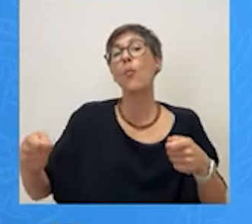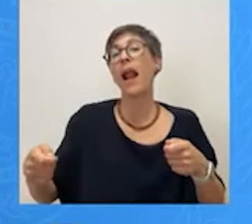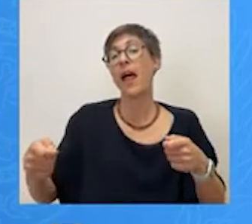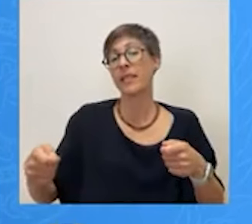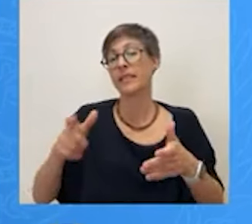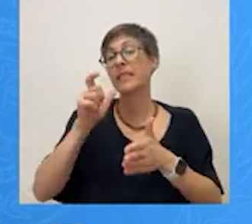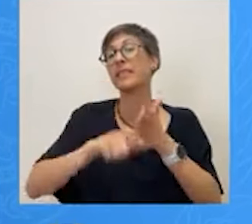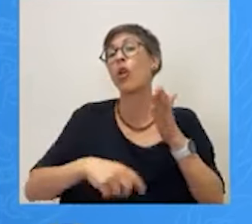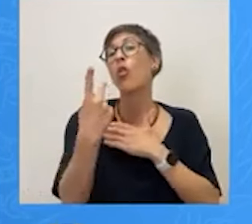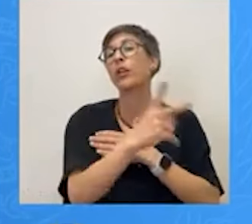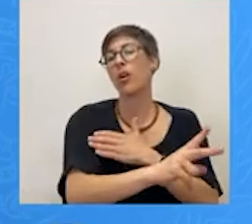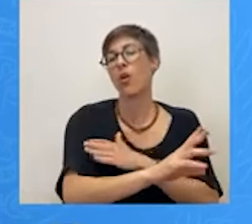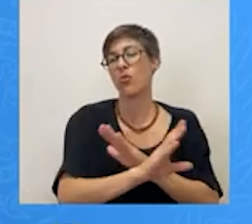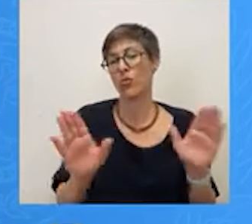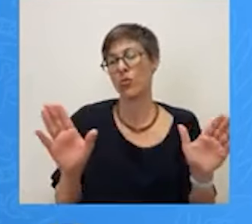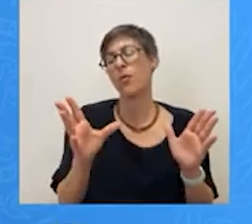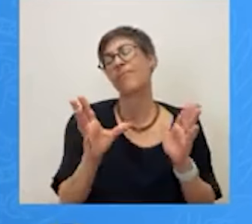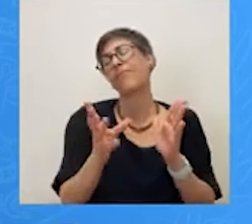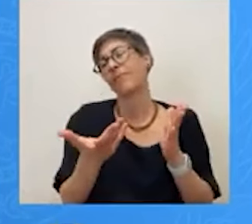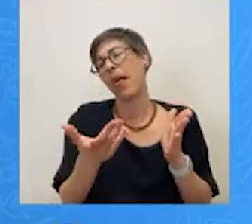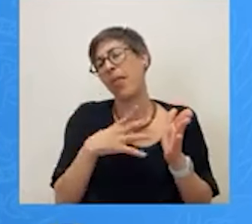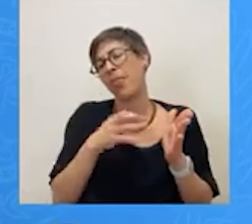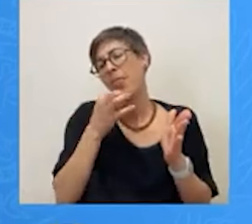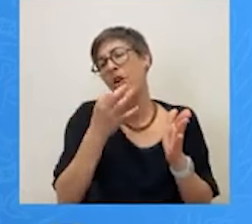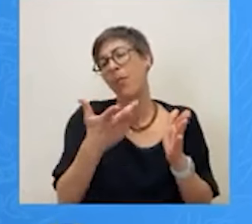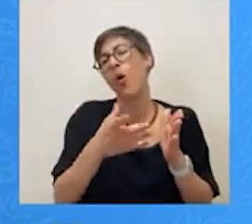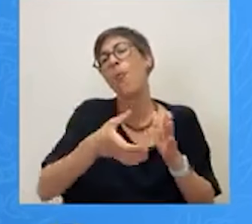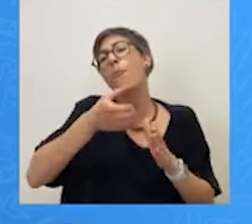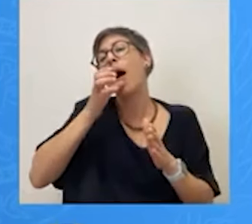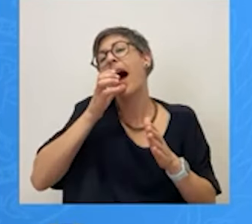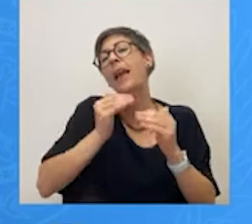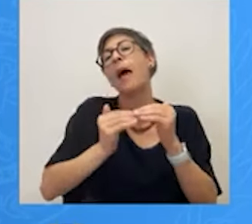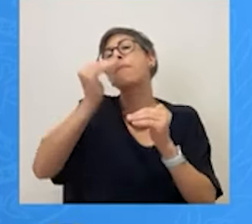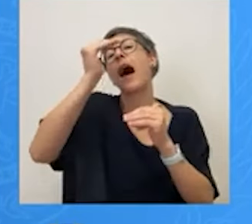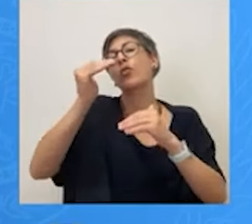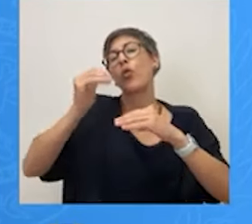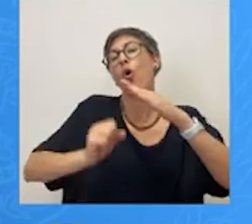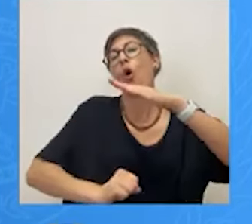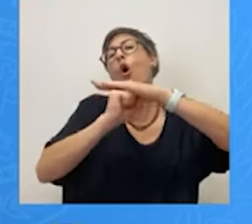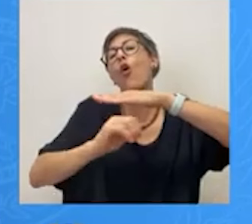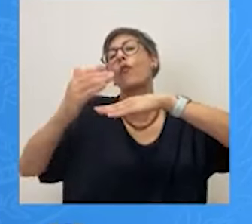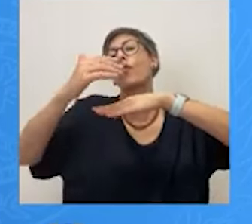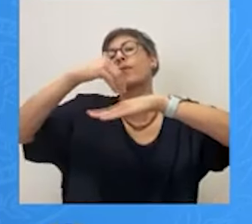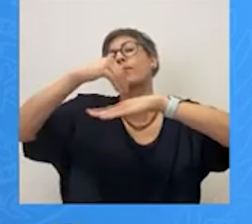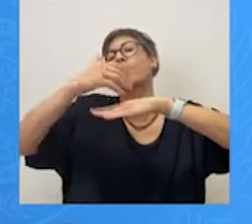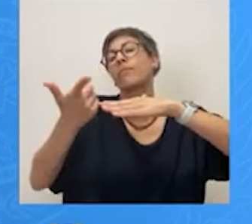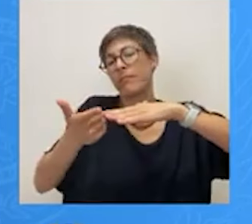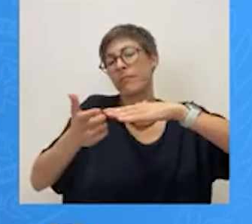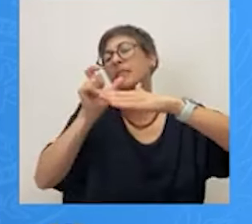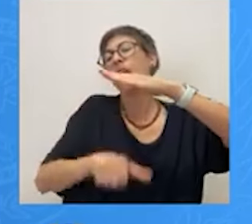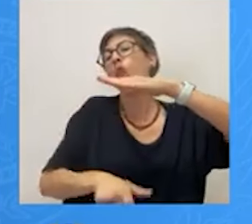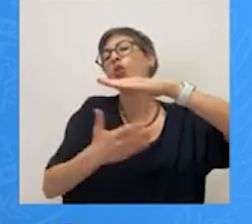πάρεε στις οροφές Εμείς θεωρούμε ότι πρέπει το θέμα να έρθει στο Δημοτικό Συμβούλιο